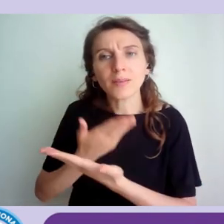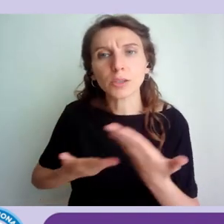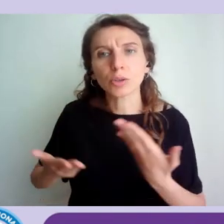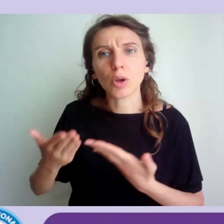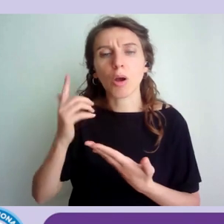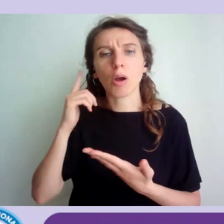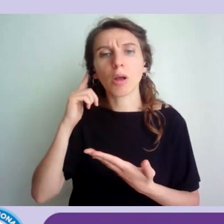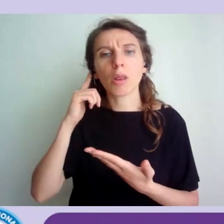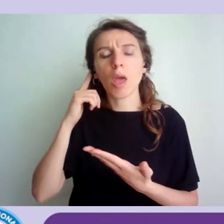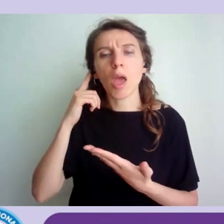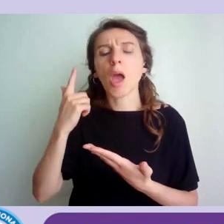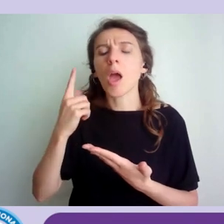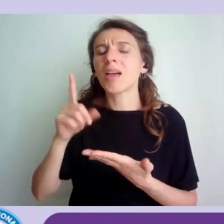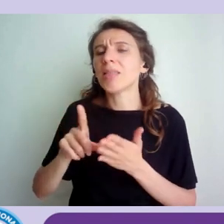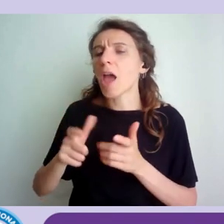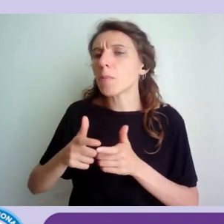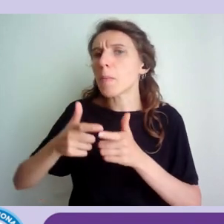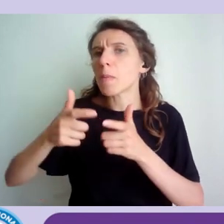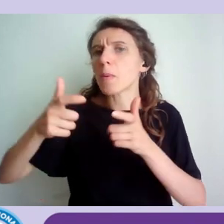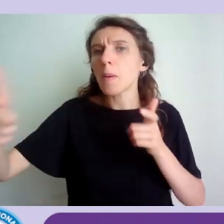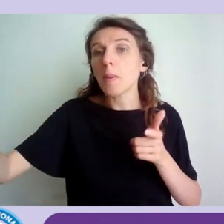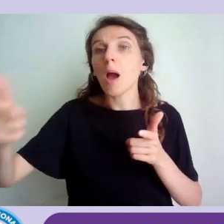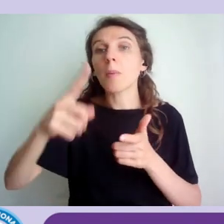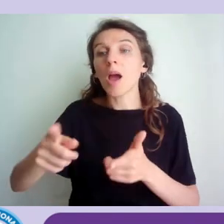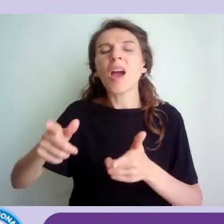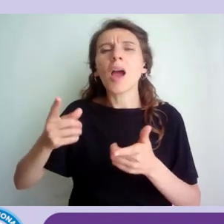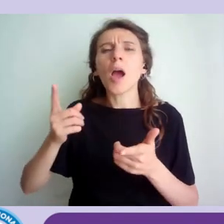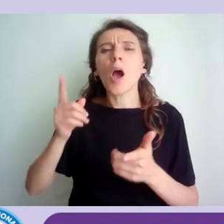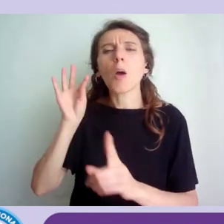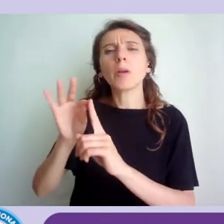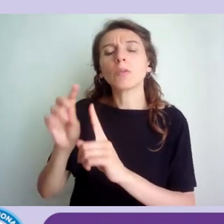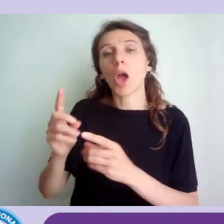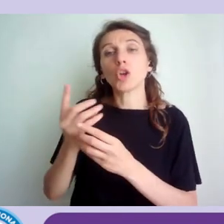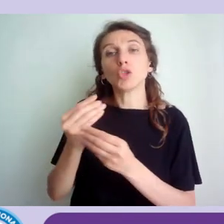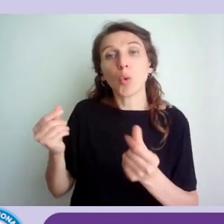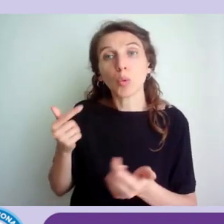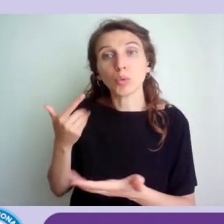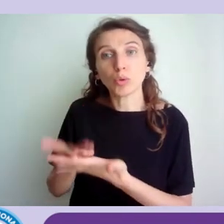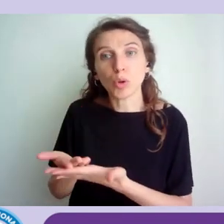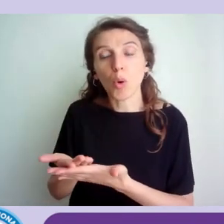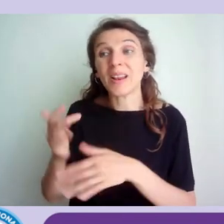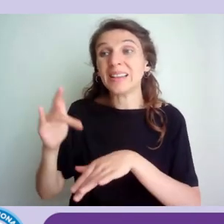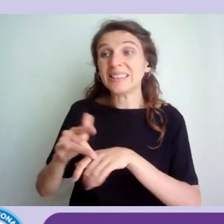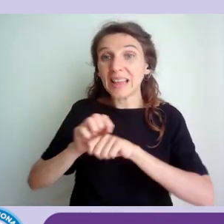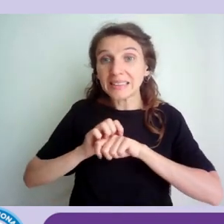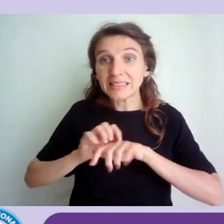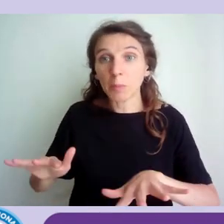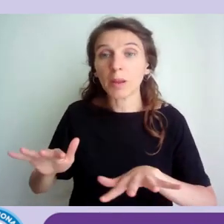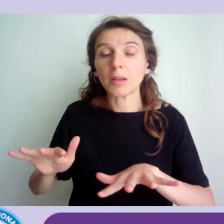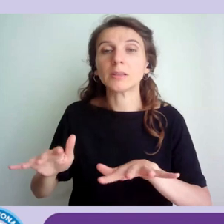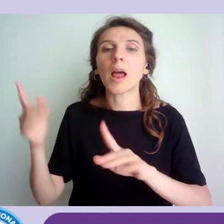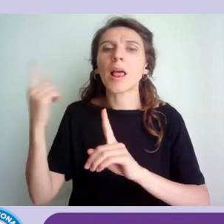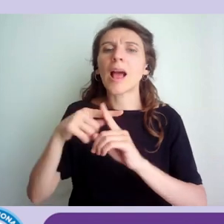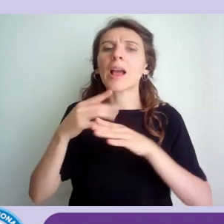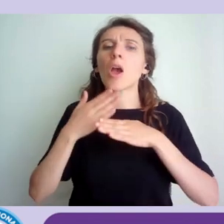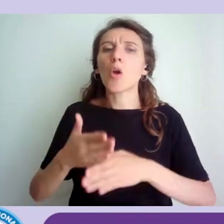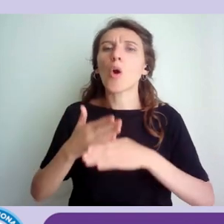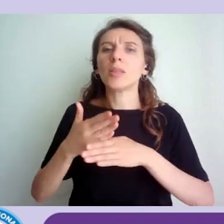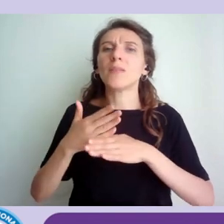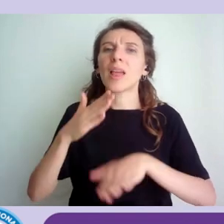per eh trovare soluzioni per sensibilizzare e per condividere